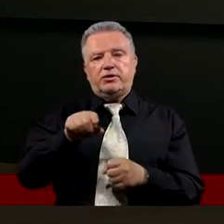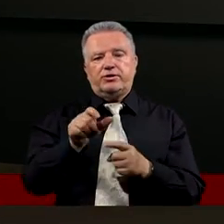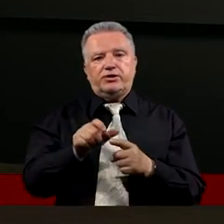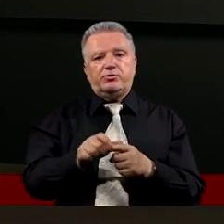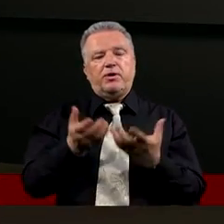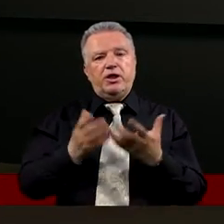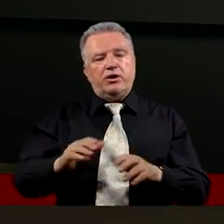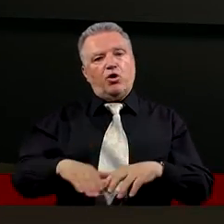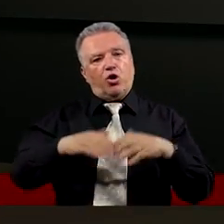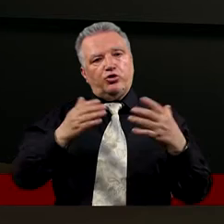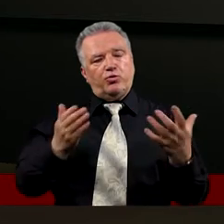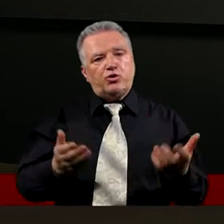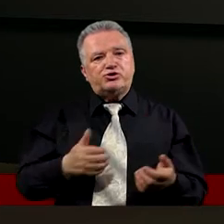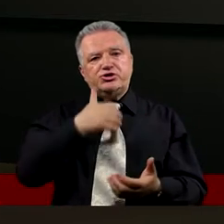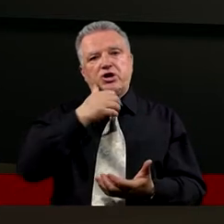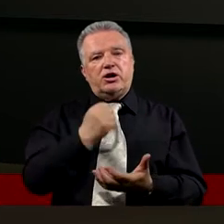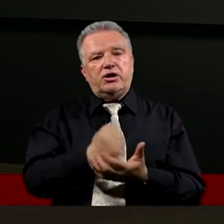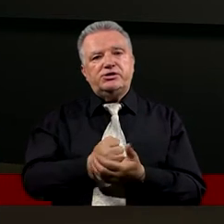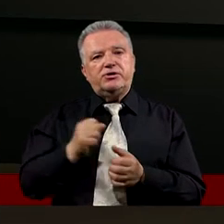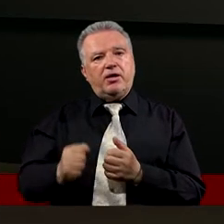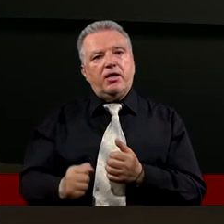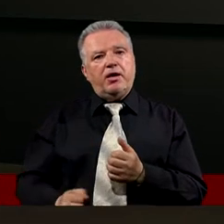otworzyć Lista apostoła Pawła do Koryntian